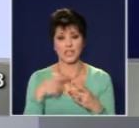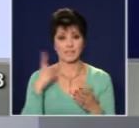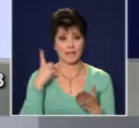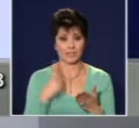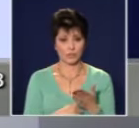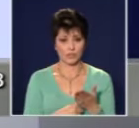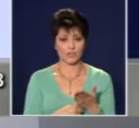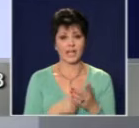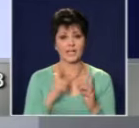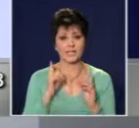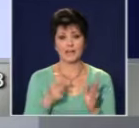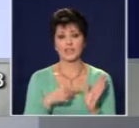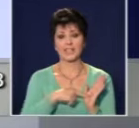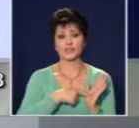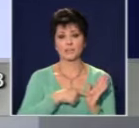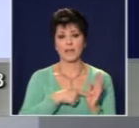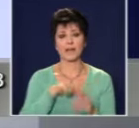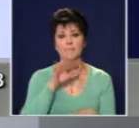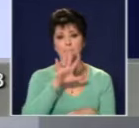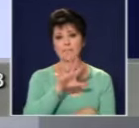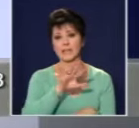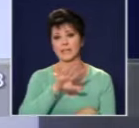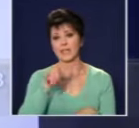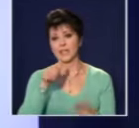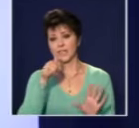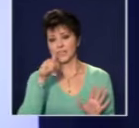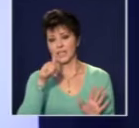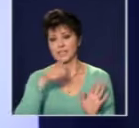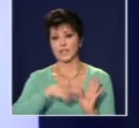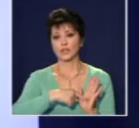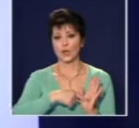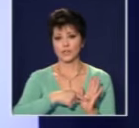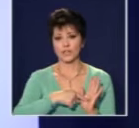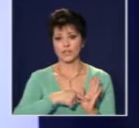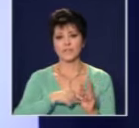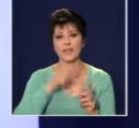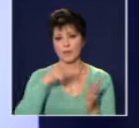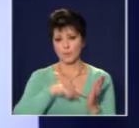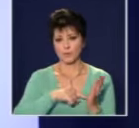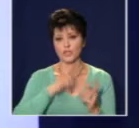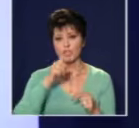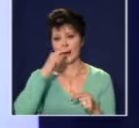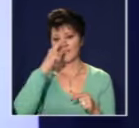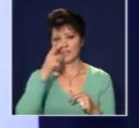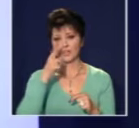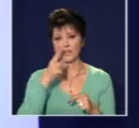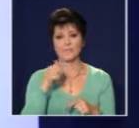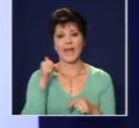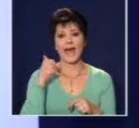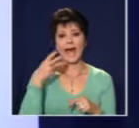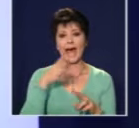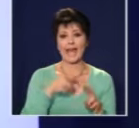отбележат 5 или 6 точки, които са от изключително значение за енергетиката на България. Послучайте най-важните от тях. Аец Белен е,